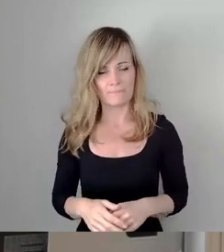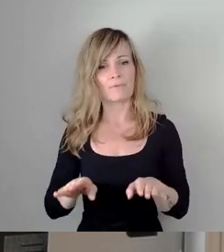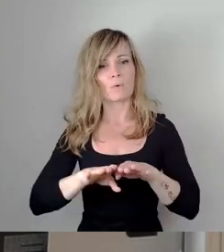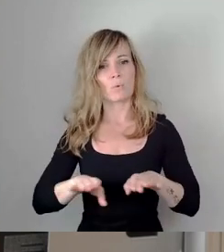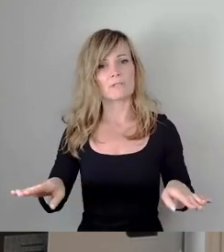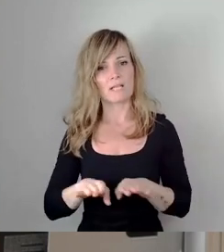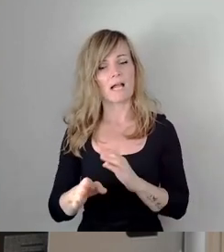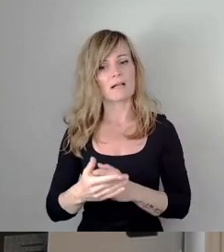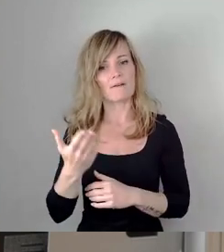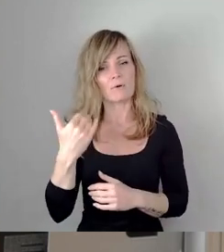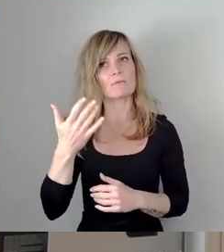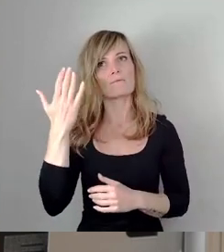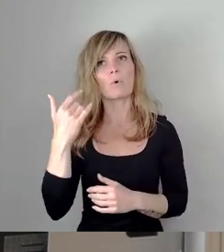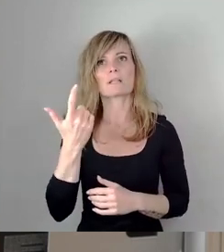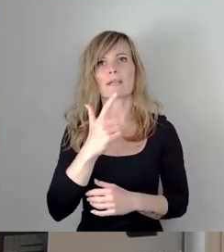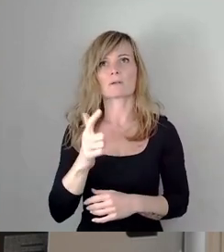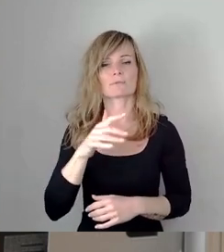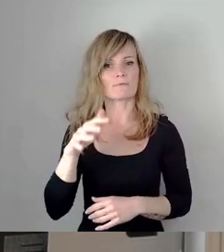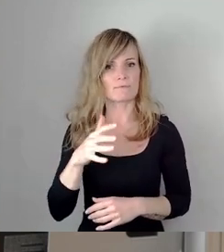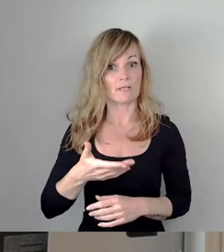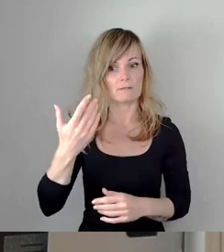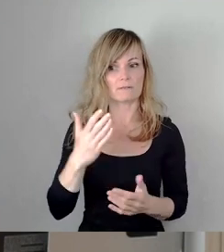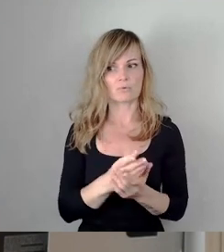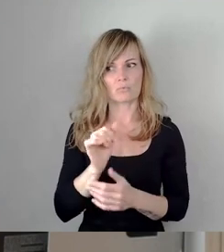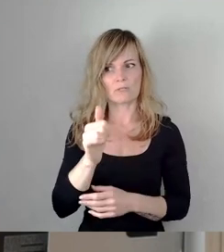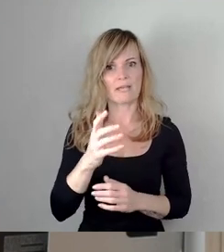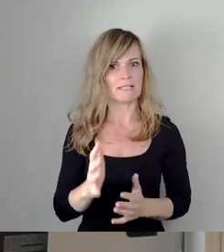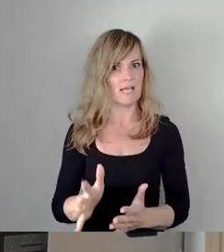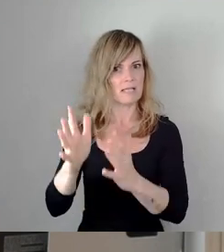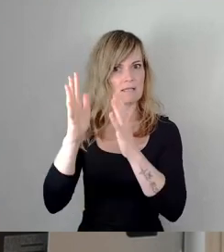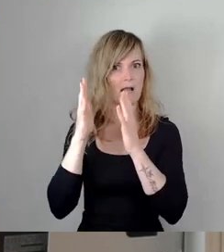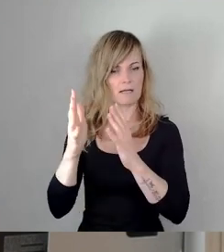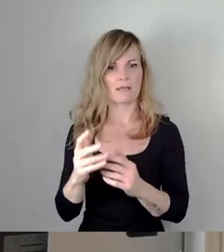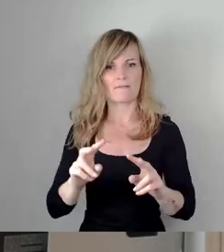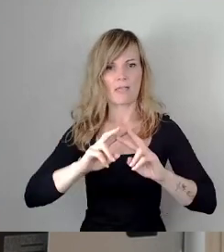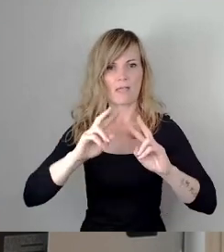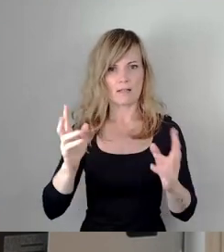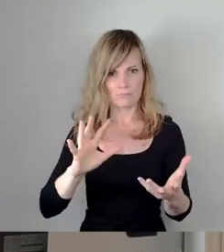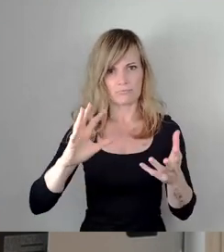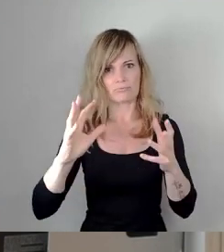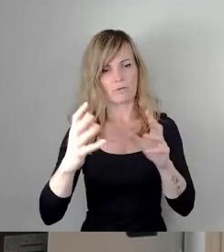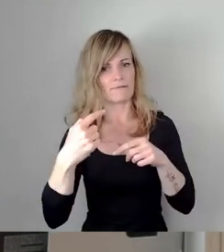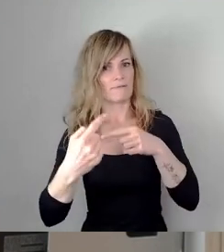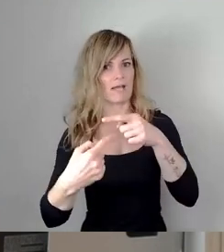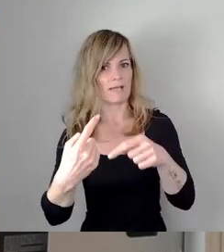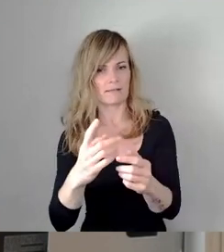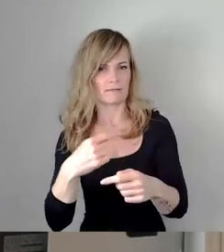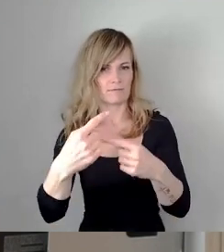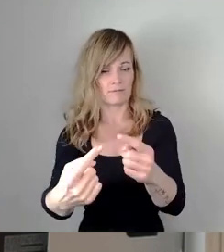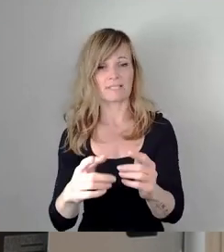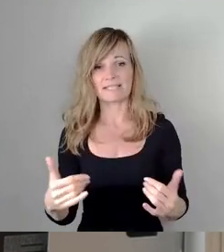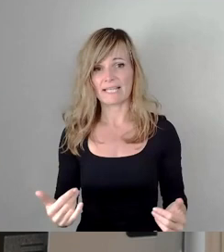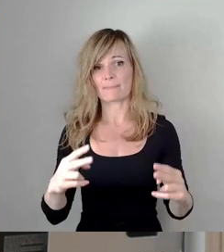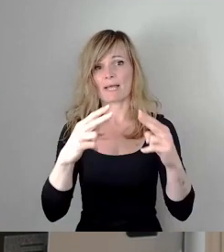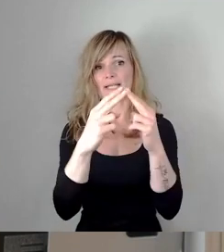2015. Es ist also rund zehn Jahre her. Die Welt hat sich weiter gedreht. Es gibt nicht nur das Klimaabkommen von Paris. Es